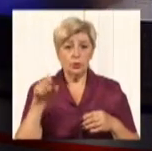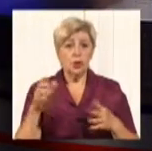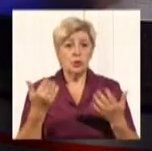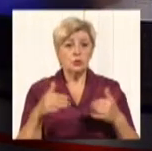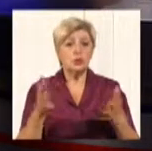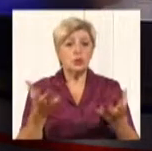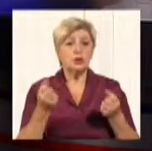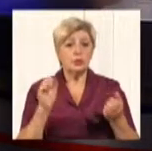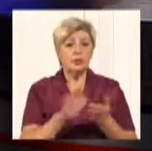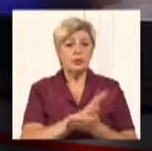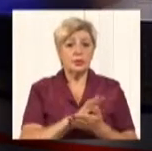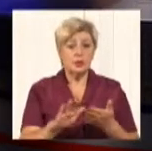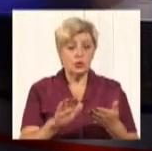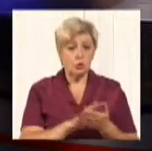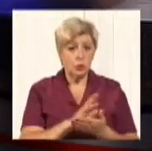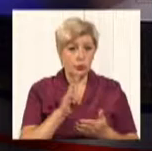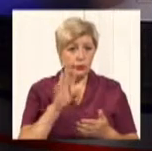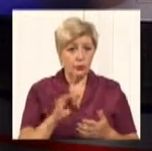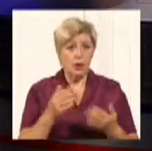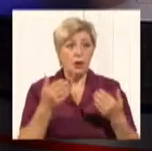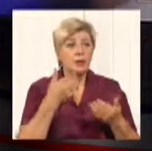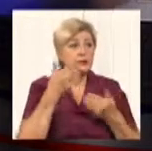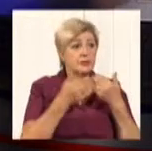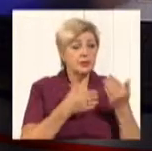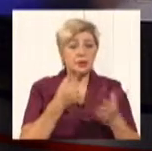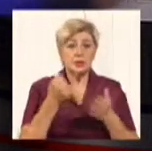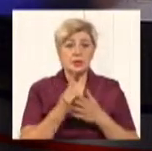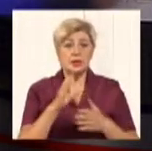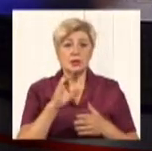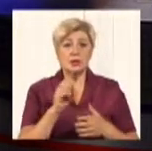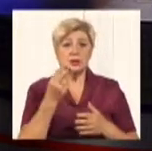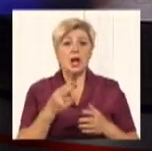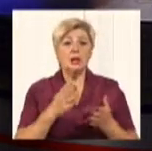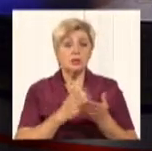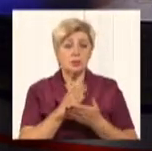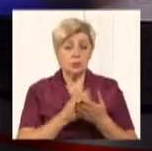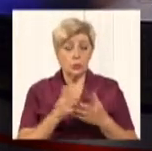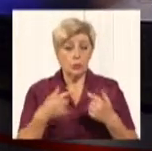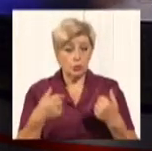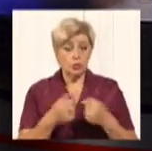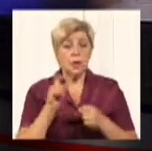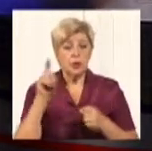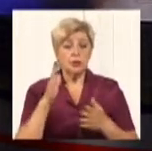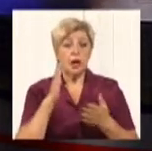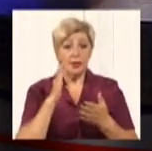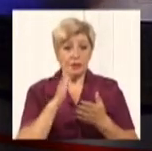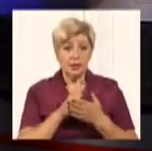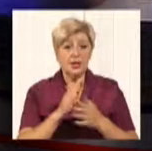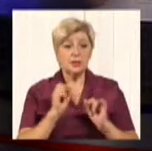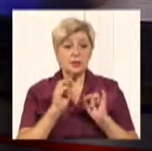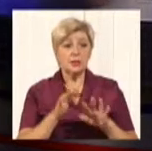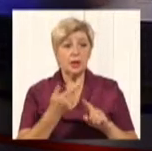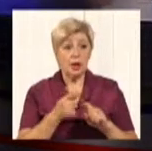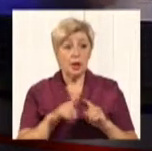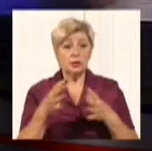безкоштовно, на безкоштовній основі вони просто зверталися до соціальних служб і там є процедура, яка дозволяла